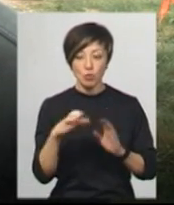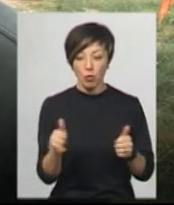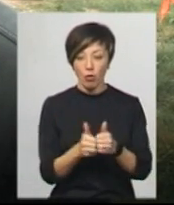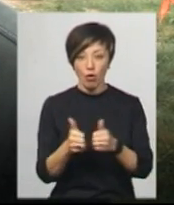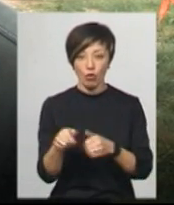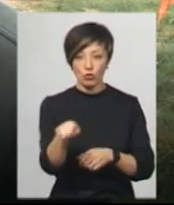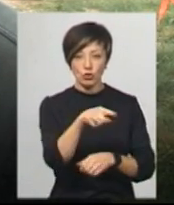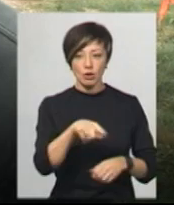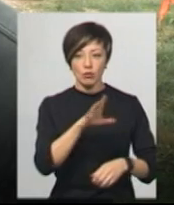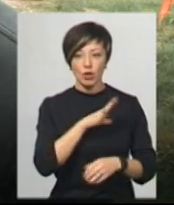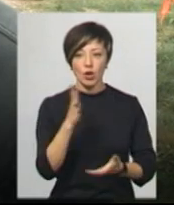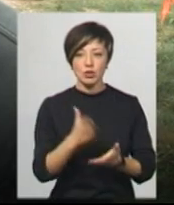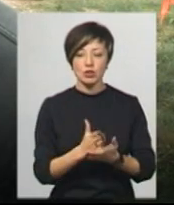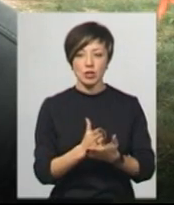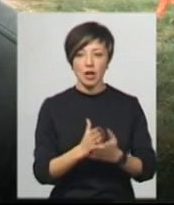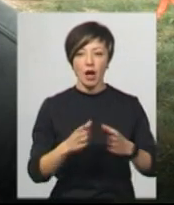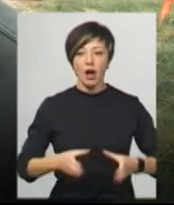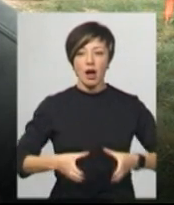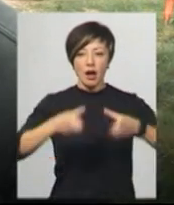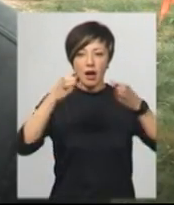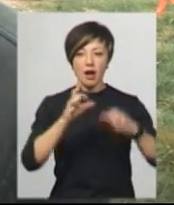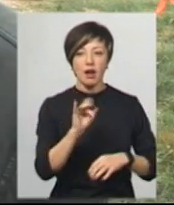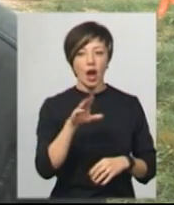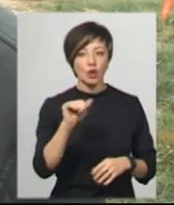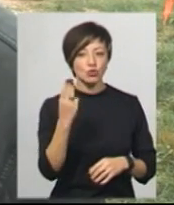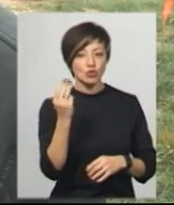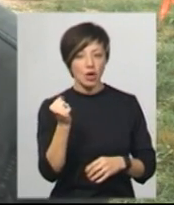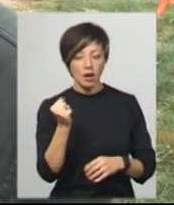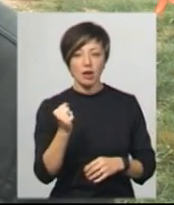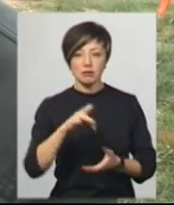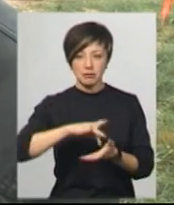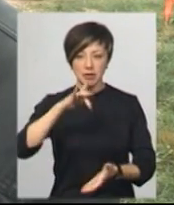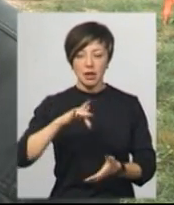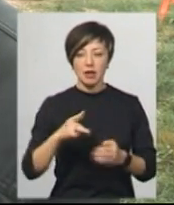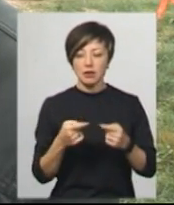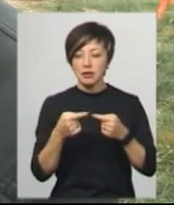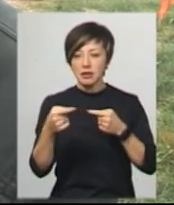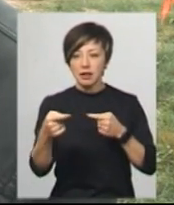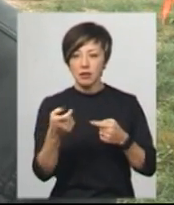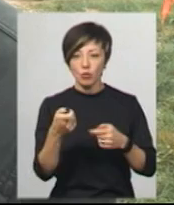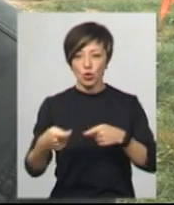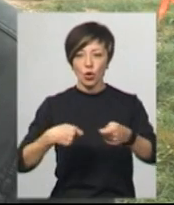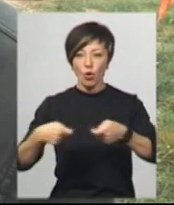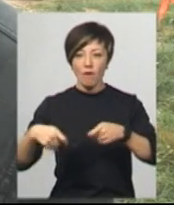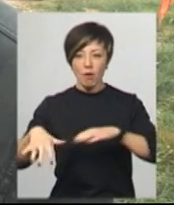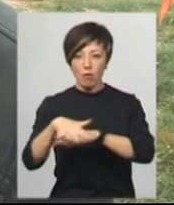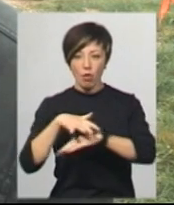були розташовані ратуша і трохи далі на схід торгова площа.